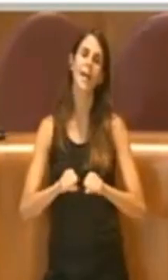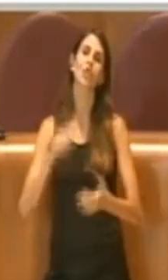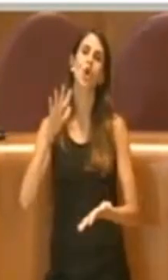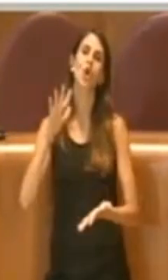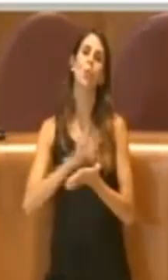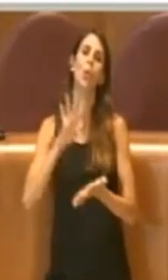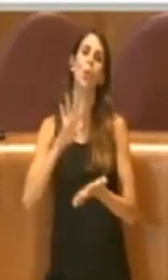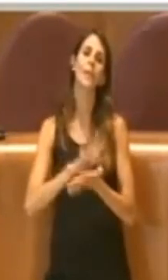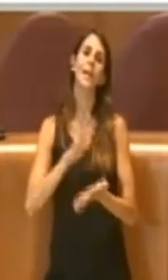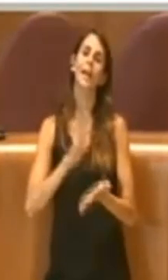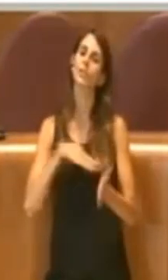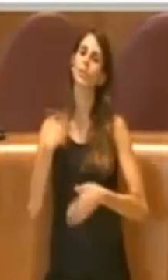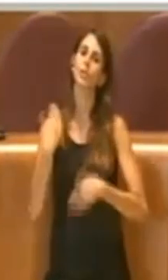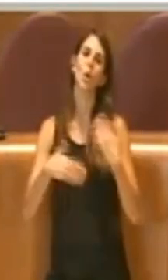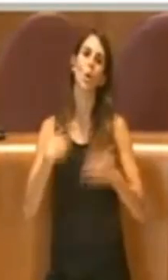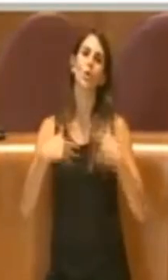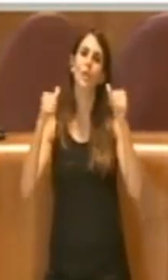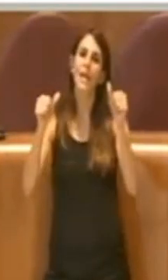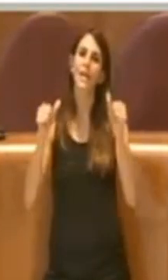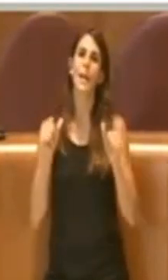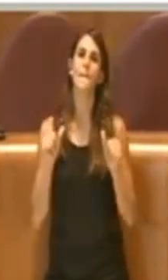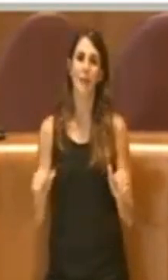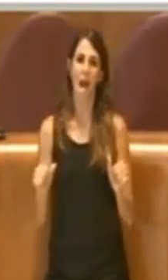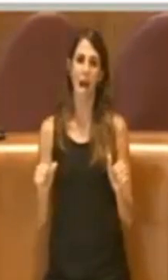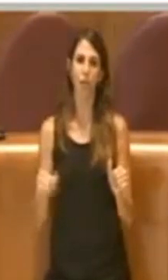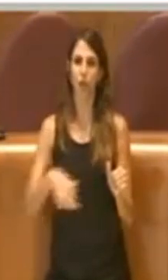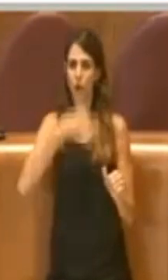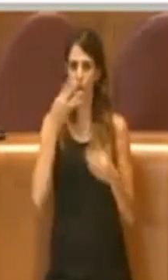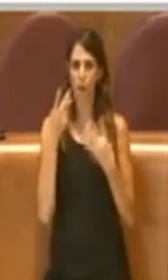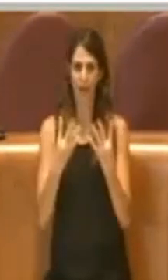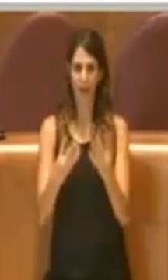urgente di un bando per il raffidamento del parco. Grazie.